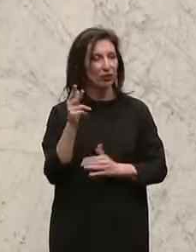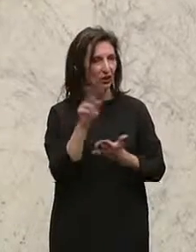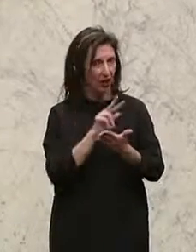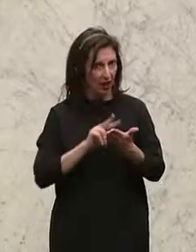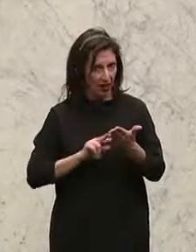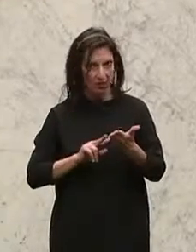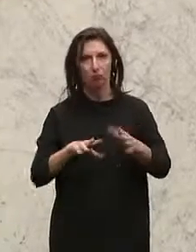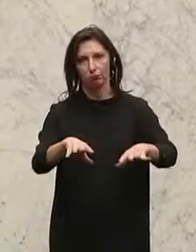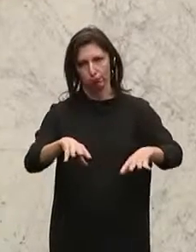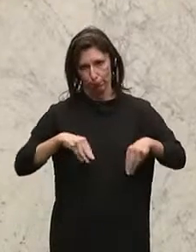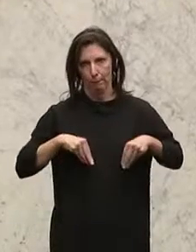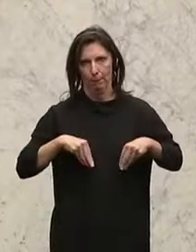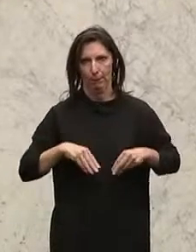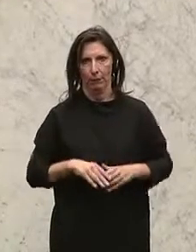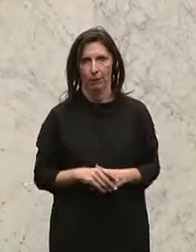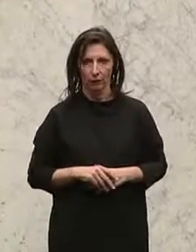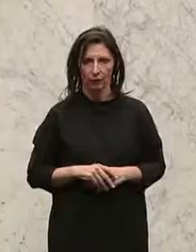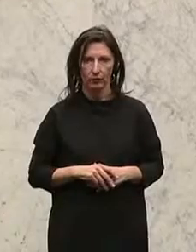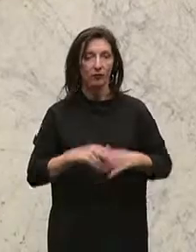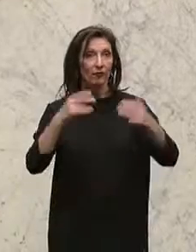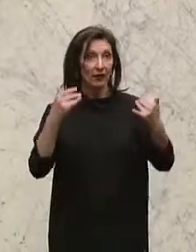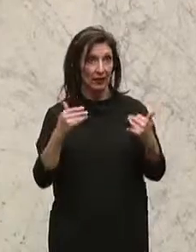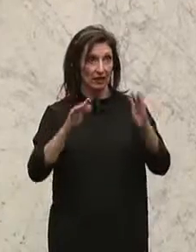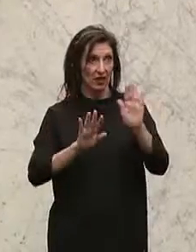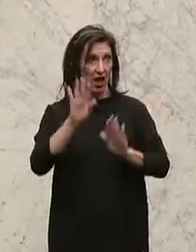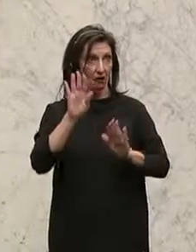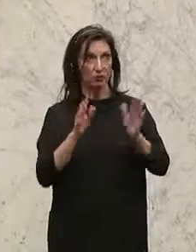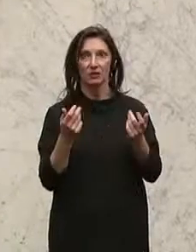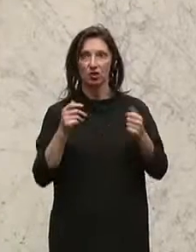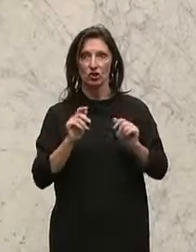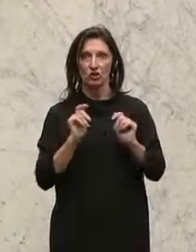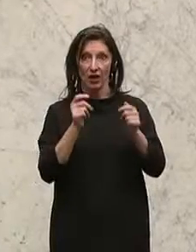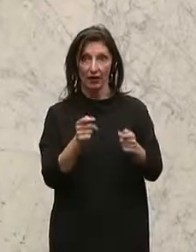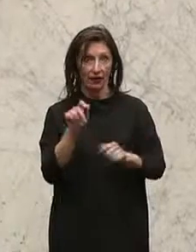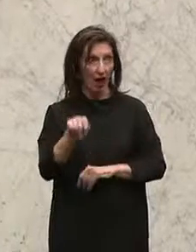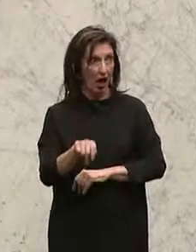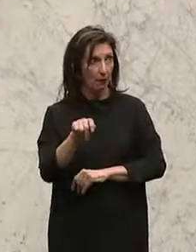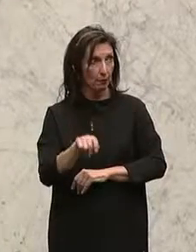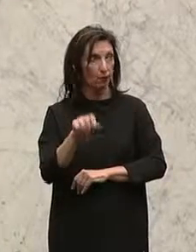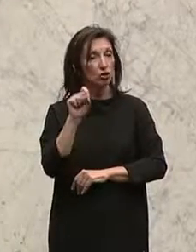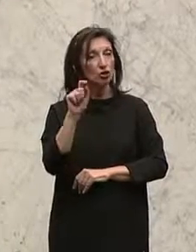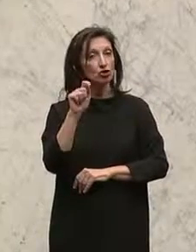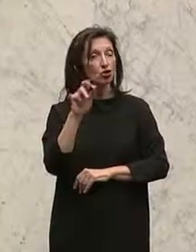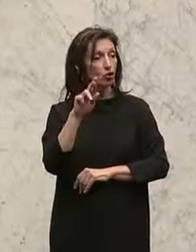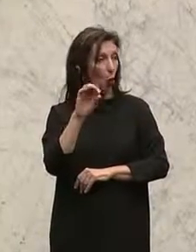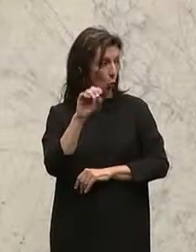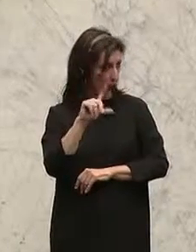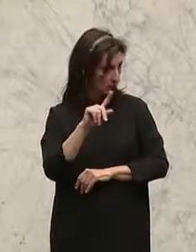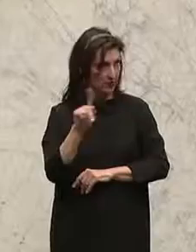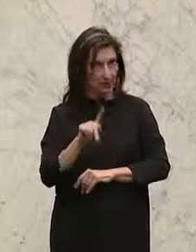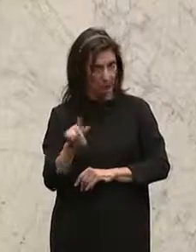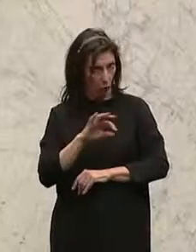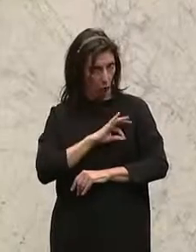Lesung angenommen. Nun noch Abstimmung über den Entschließungsantrag der Abgeordneten Strolz. Kolleginnen und Kollegen,